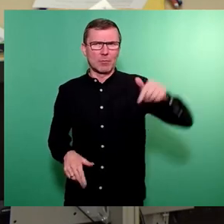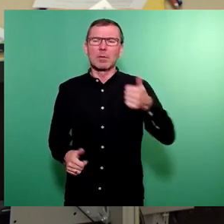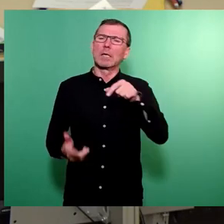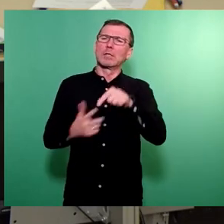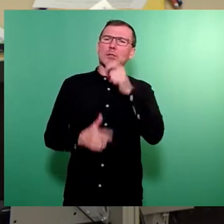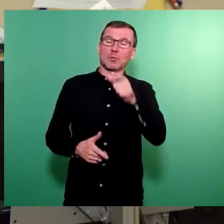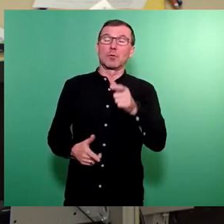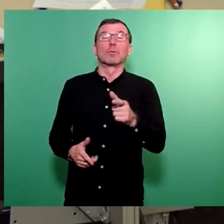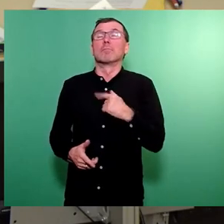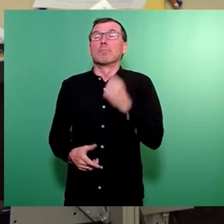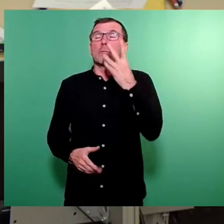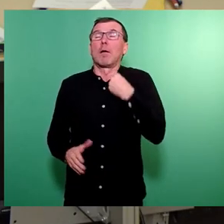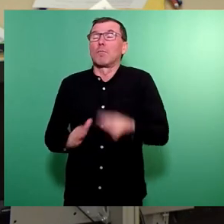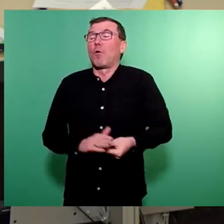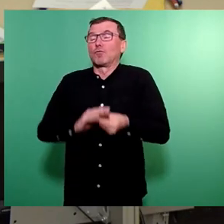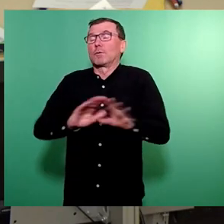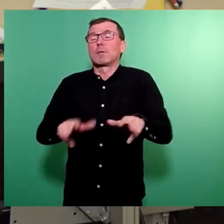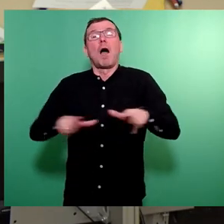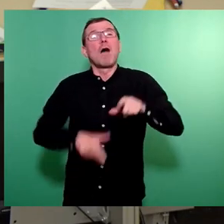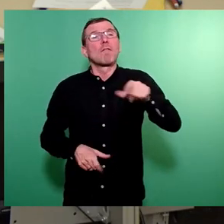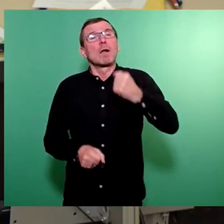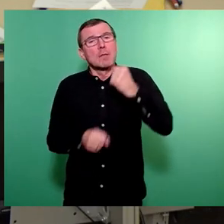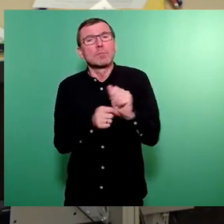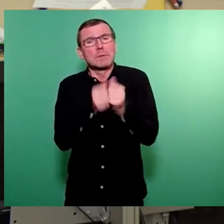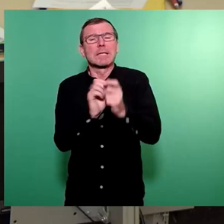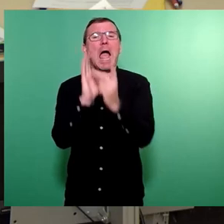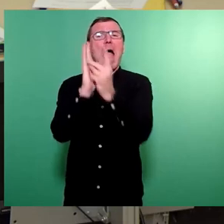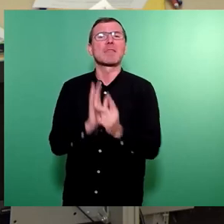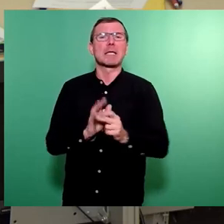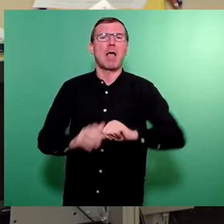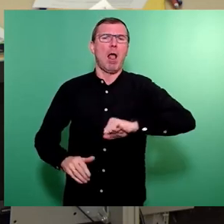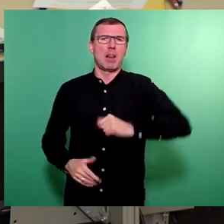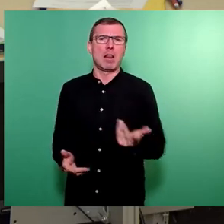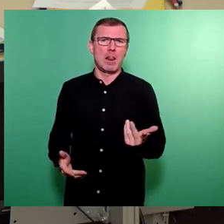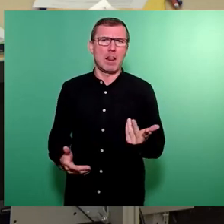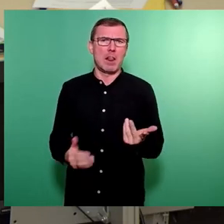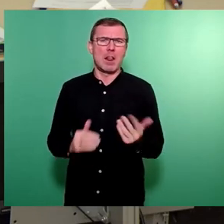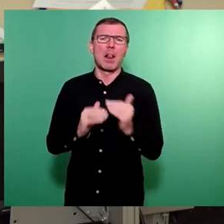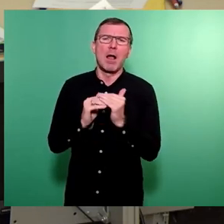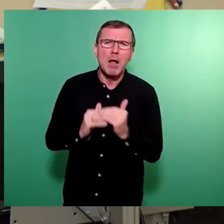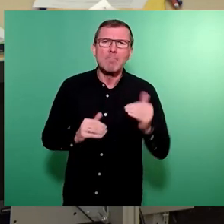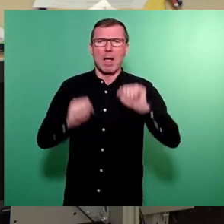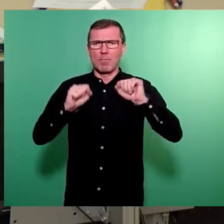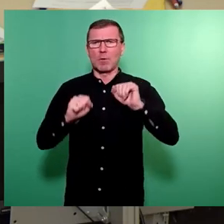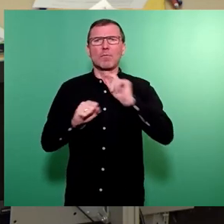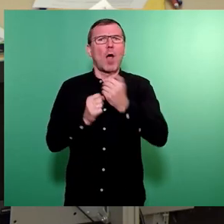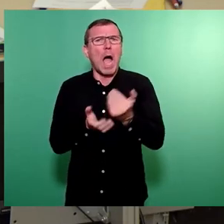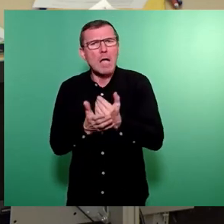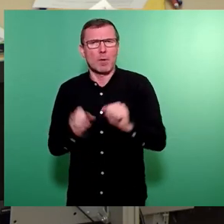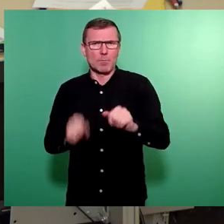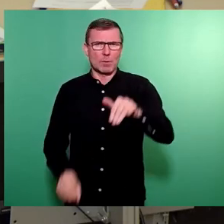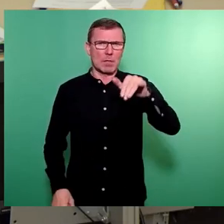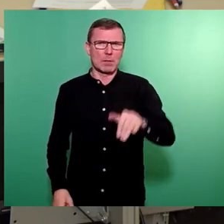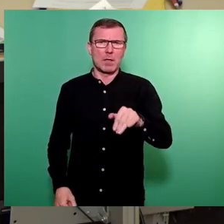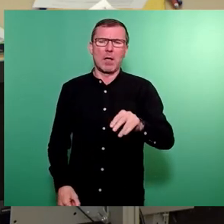unterstützen das grundsätzlich, die Verwaltung zu digitalisieren. Denn dadurch haben wir natürlich mehr Potenzial für Einsparungen, letztlich weniger